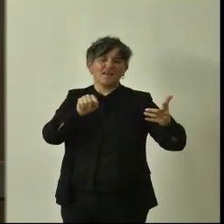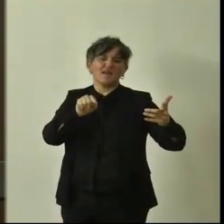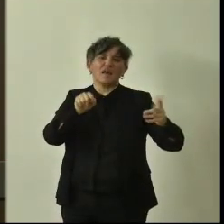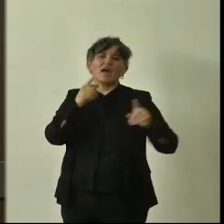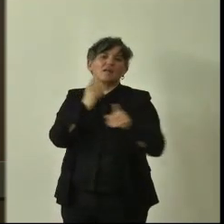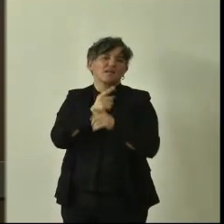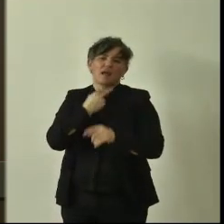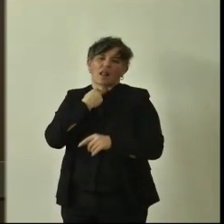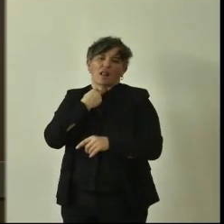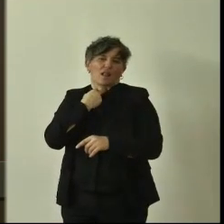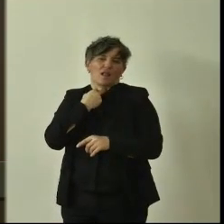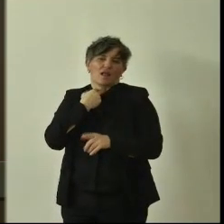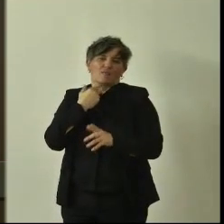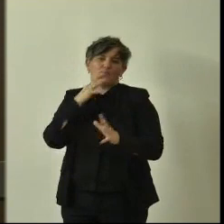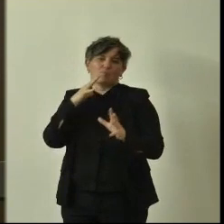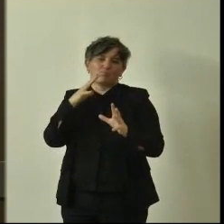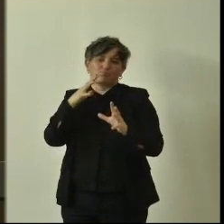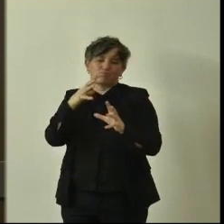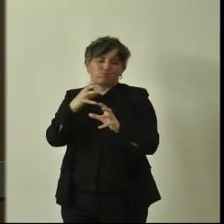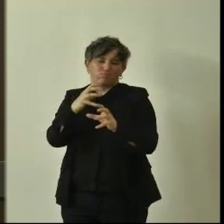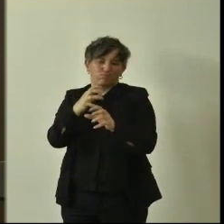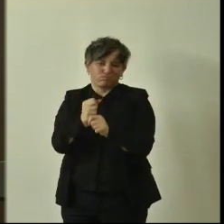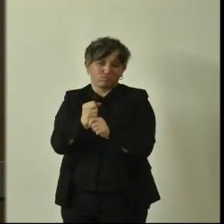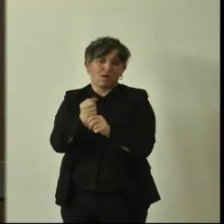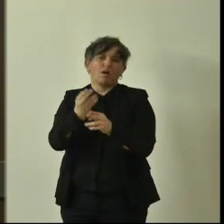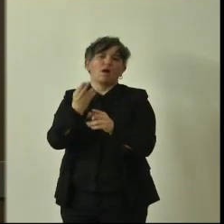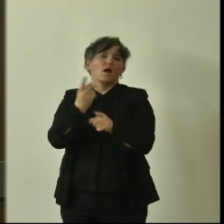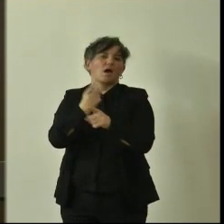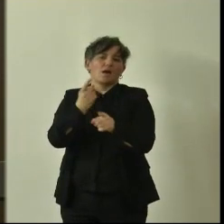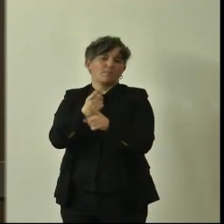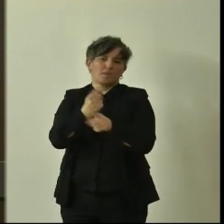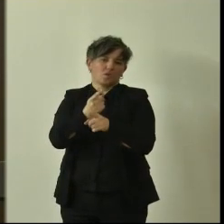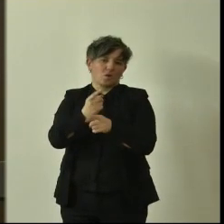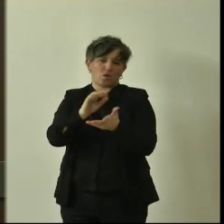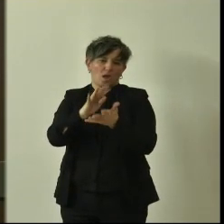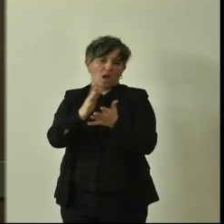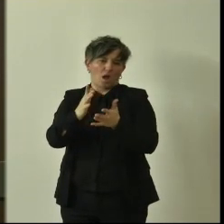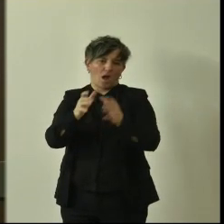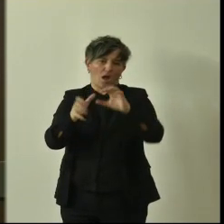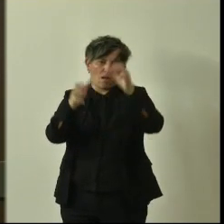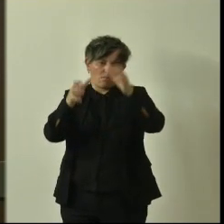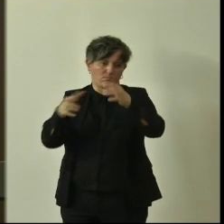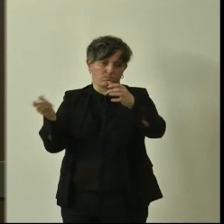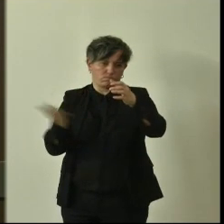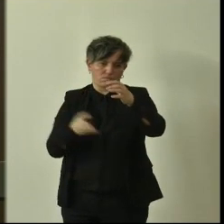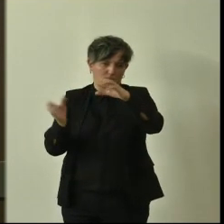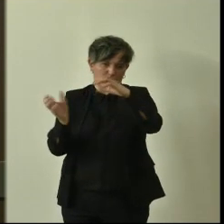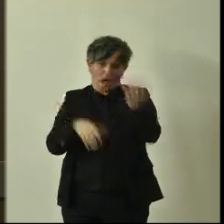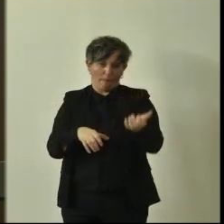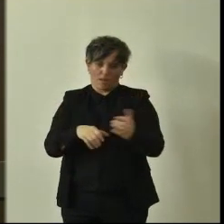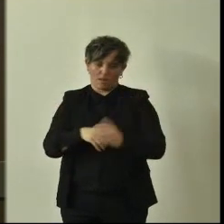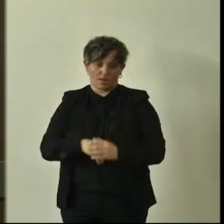abbattuti perché rappresentano anche un pericolo e noi in questi casi autorizziamo anche l'abbattimento.